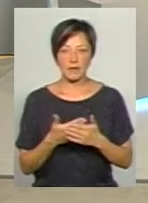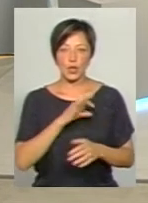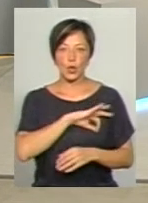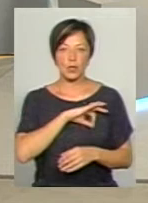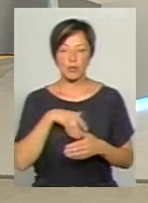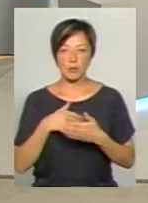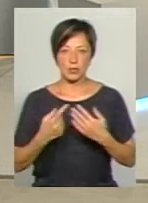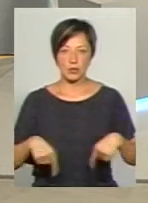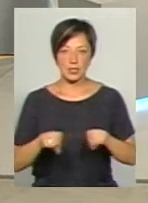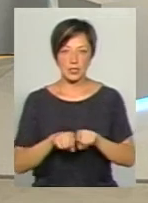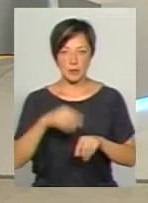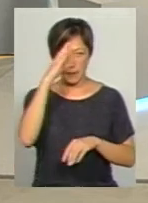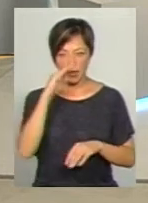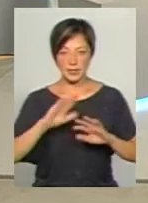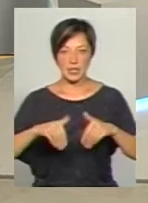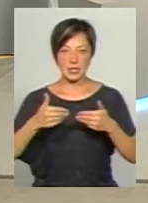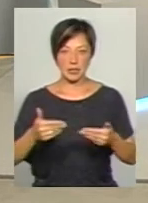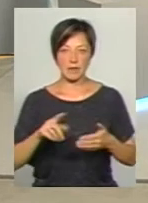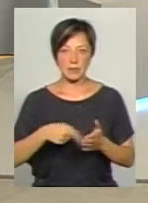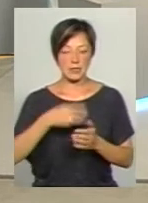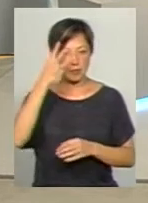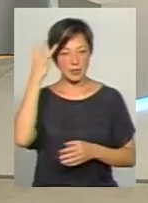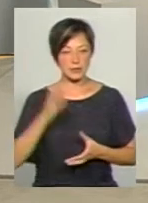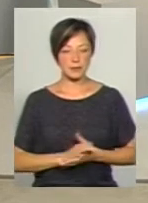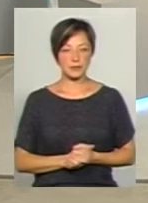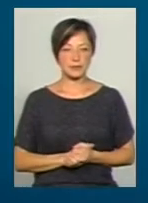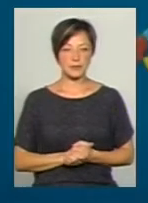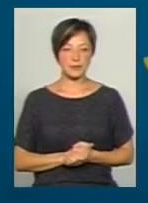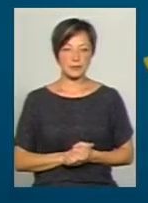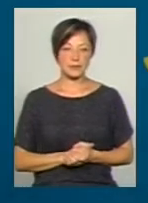громадської організації «Батьківська ініціатива міста Хмельницького». Прошу.